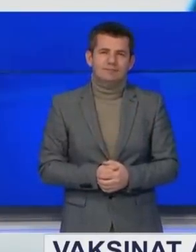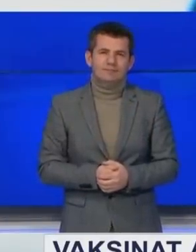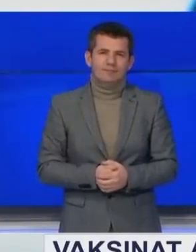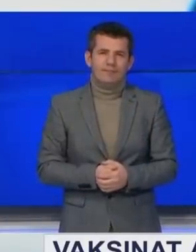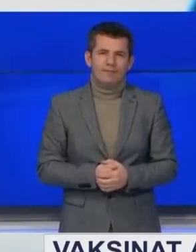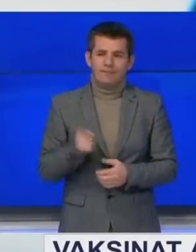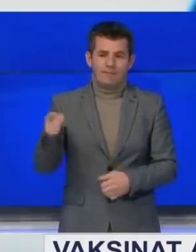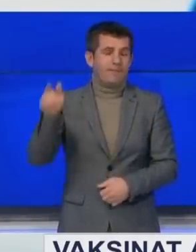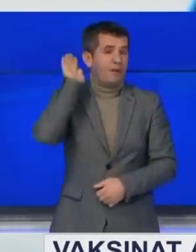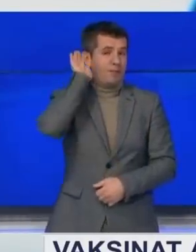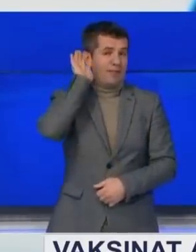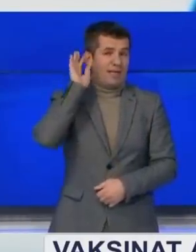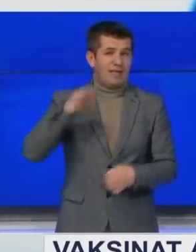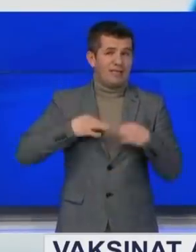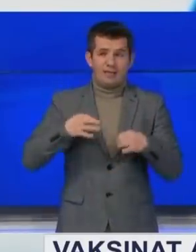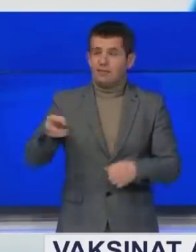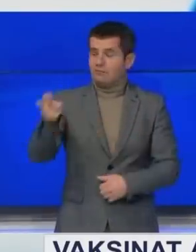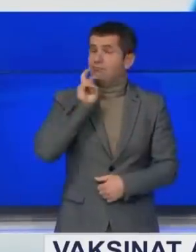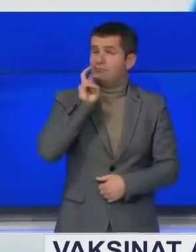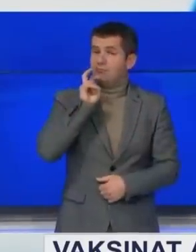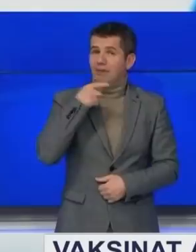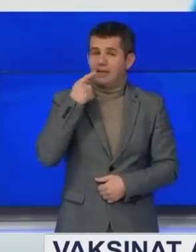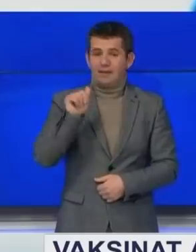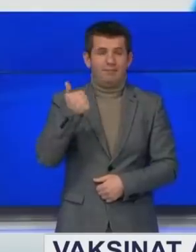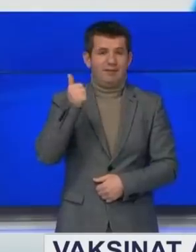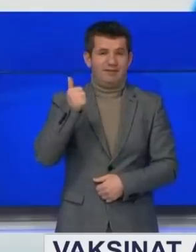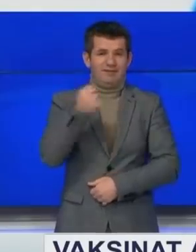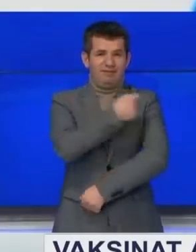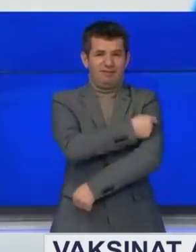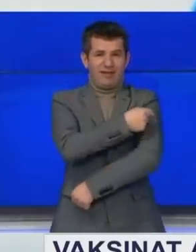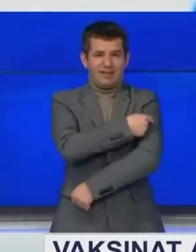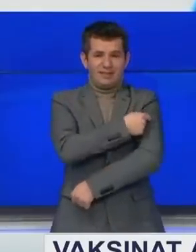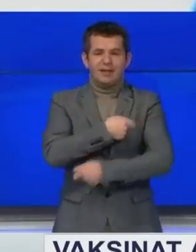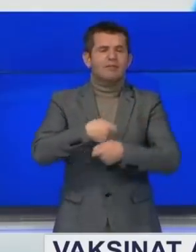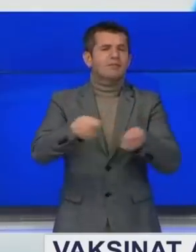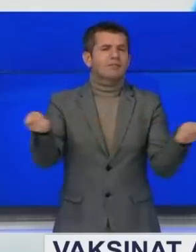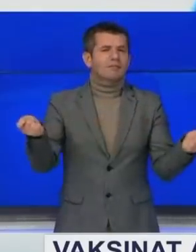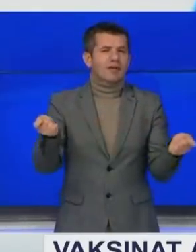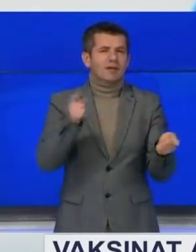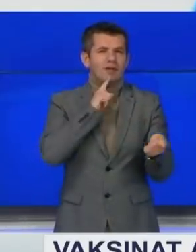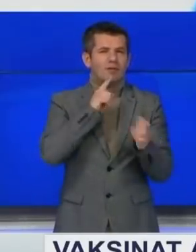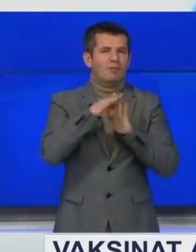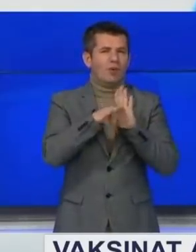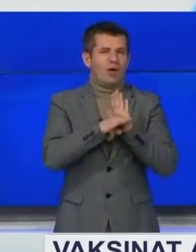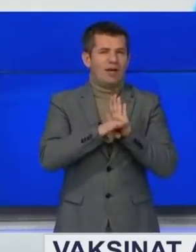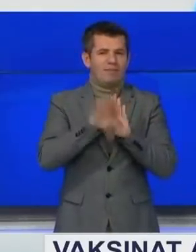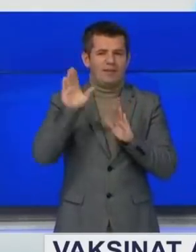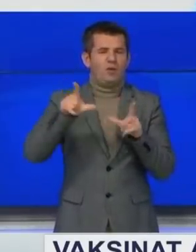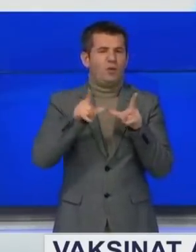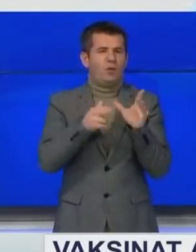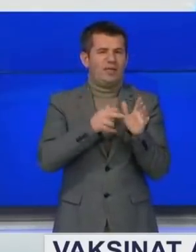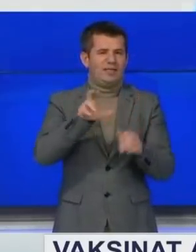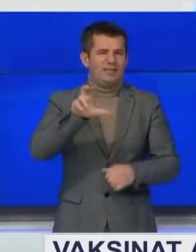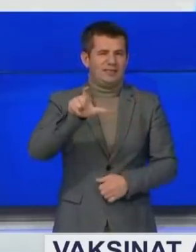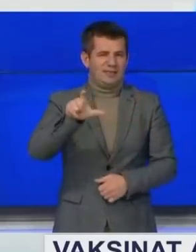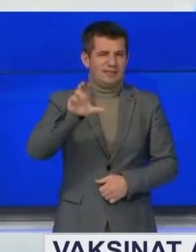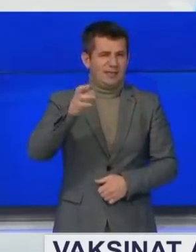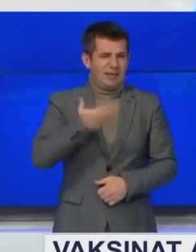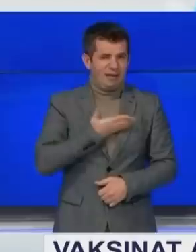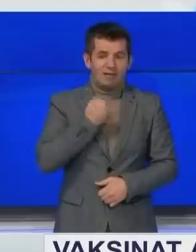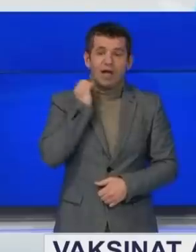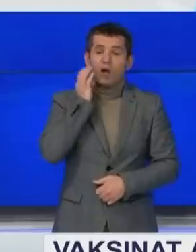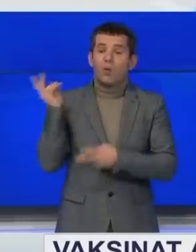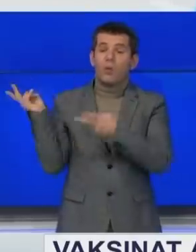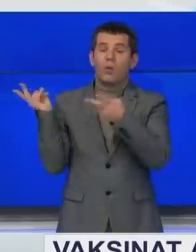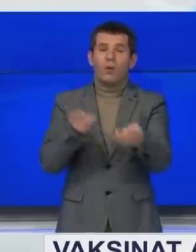Nga Ministri e Shëndesis kanë deklaruar se dozat e para të vakcines dështë shpërndajen për mes programit të unicetet. Por se kur ato dëtari në